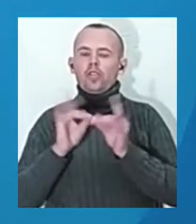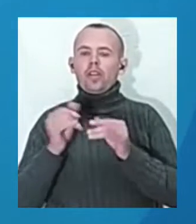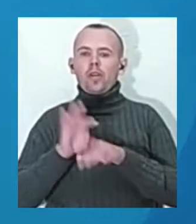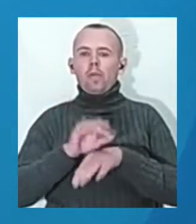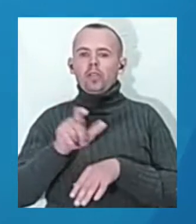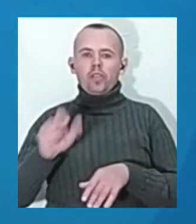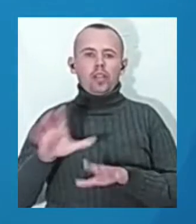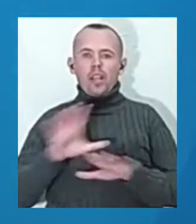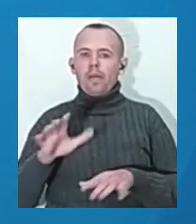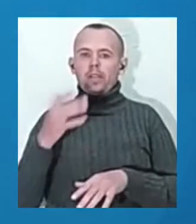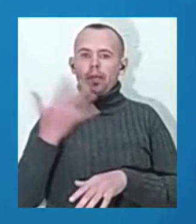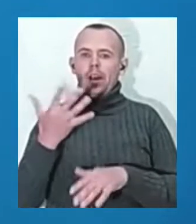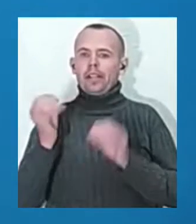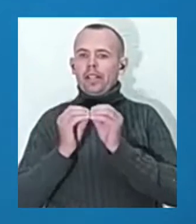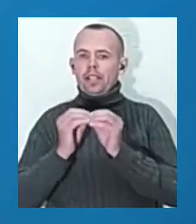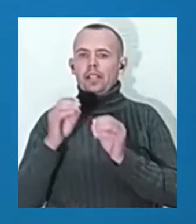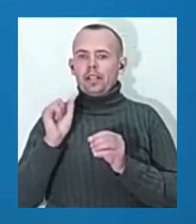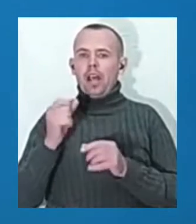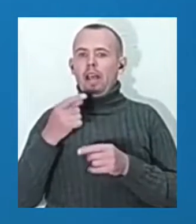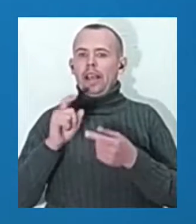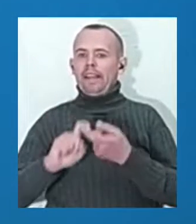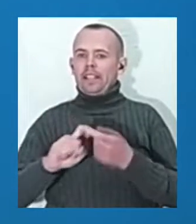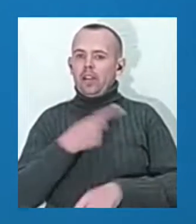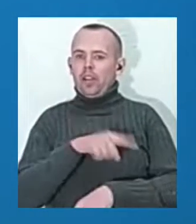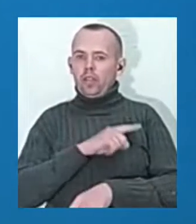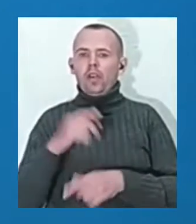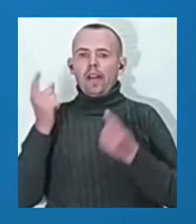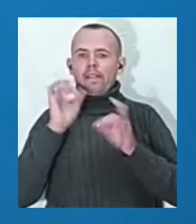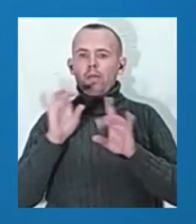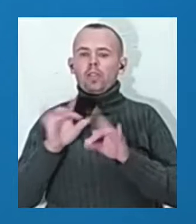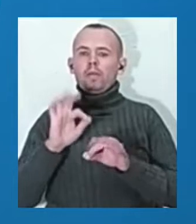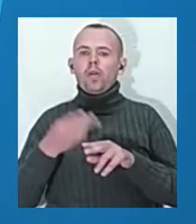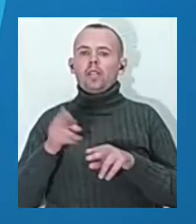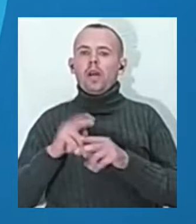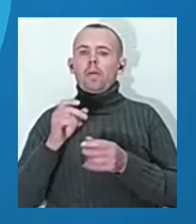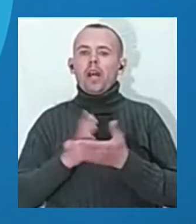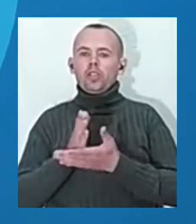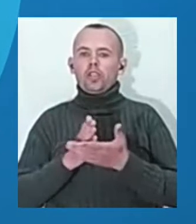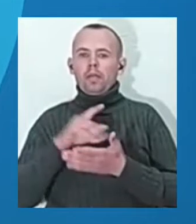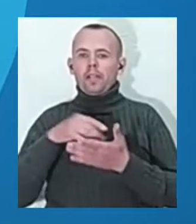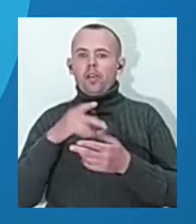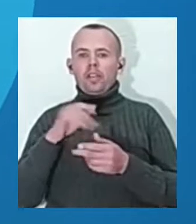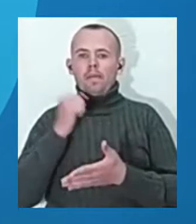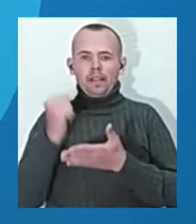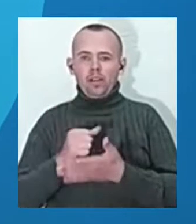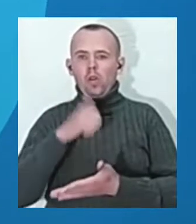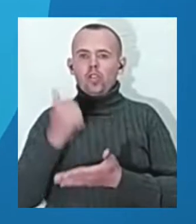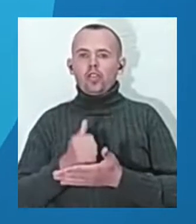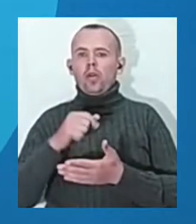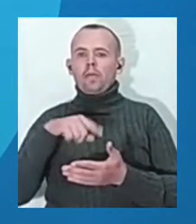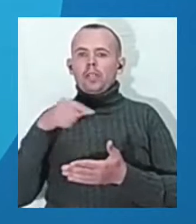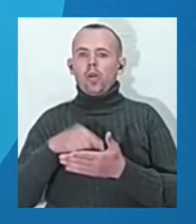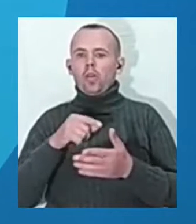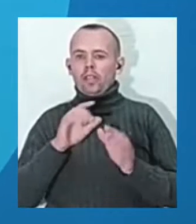'ятій, десятій та інфекційній лікарнях. Інформацію про це оприлюднила прес-служба міськради та підтвердив очільник міського департаменту охорони здоров'я